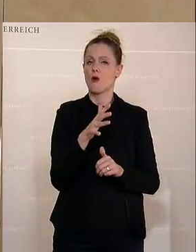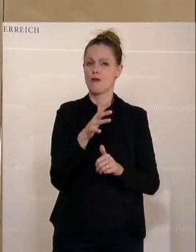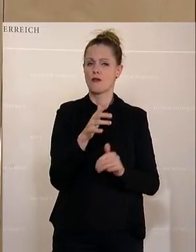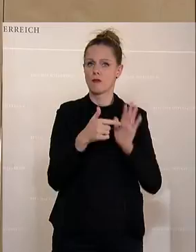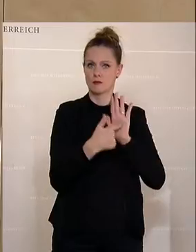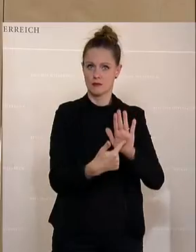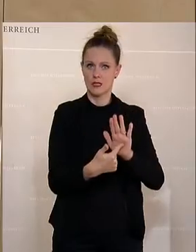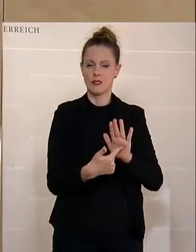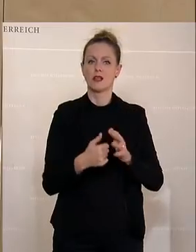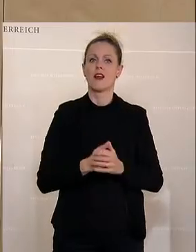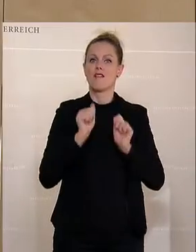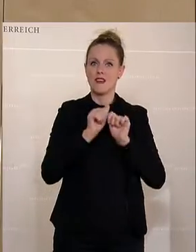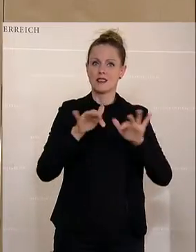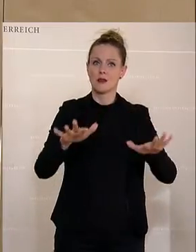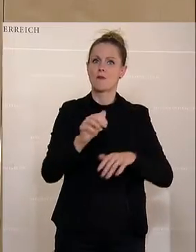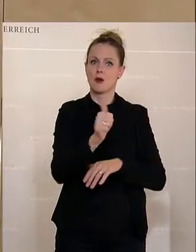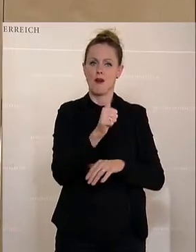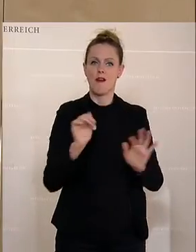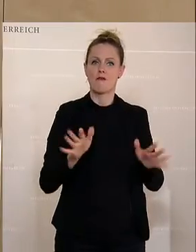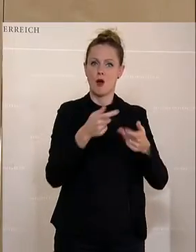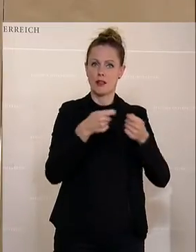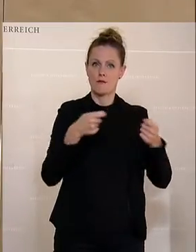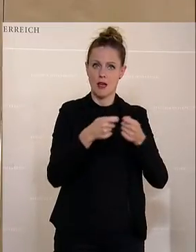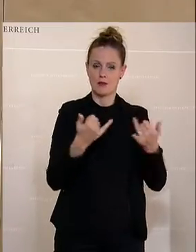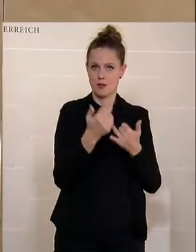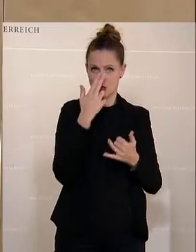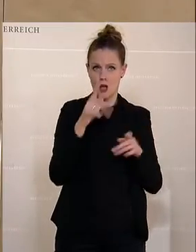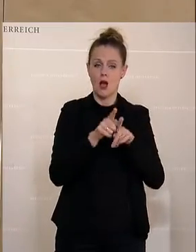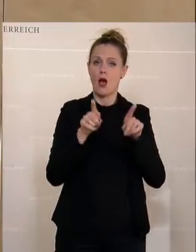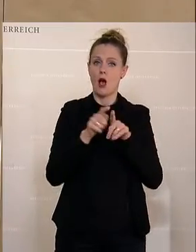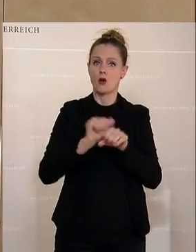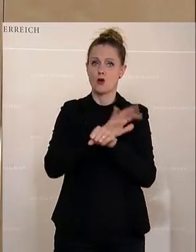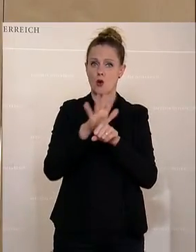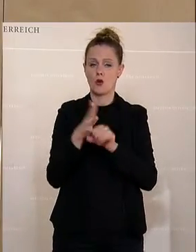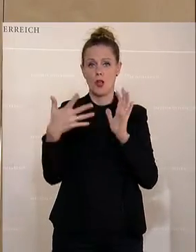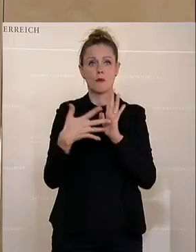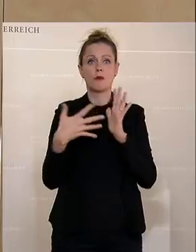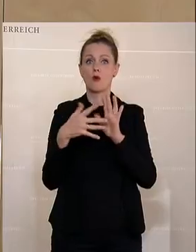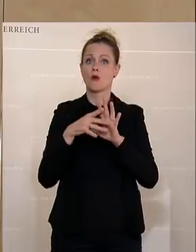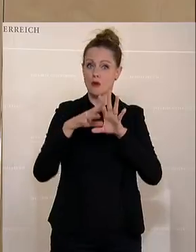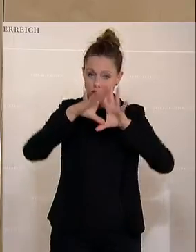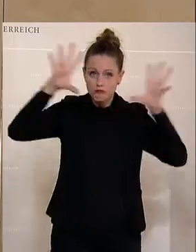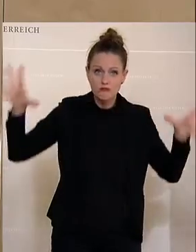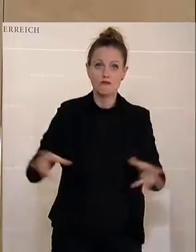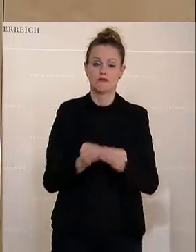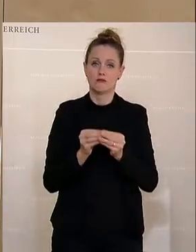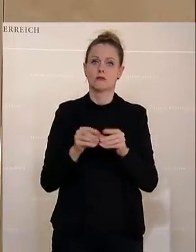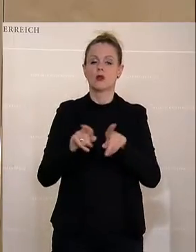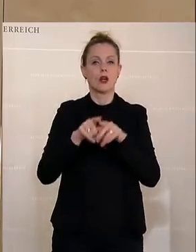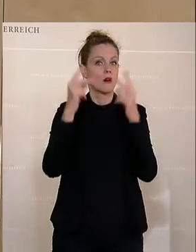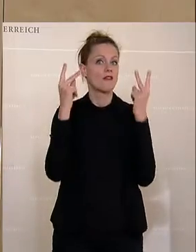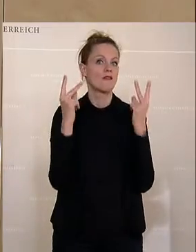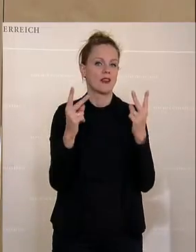Beurteilung der Wirksamkeit der finanziellen Fördermaßnahmen, umfassende Covid-19-Prüfungen und, das ist ganz wesentlich,